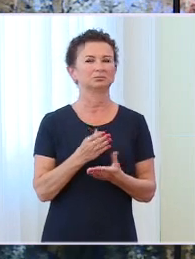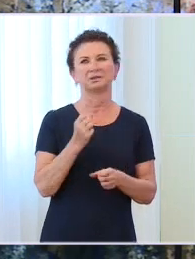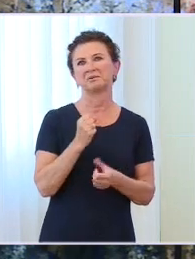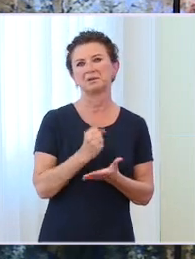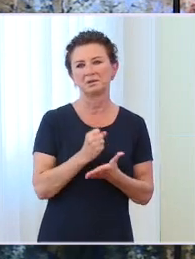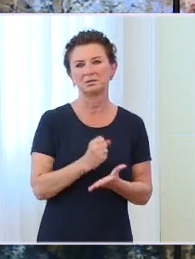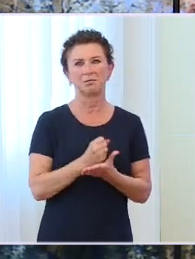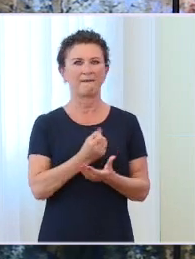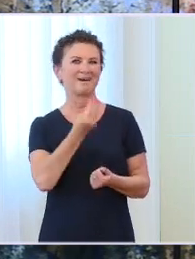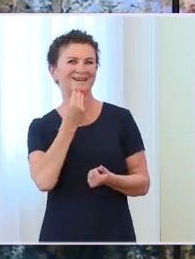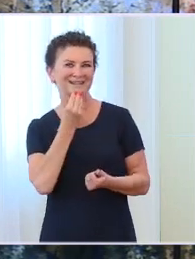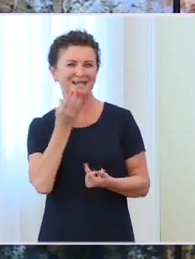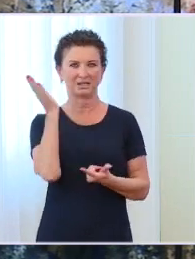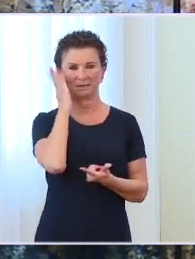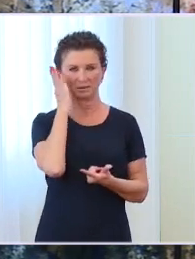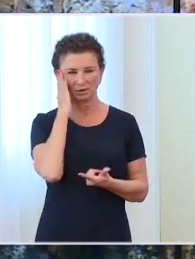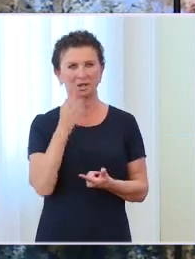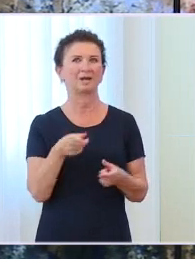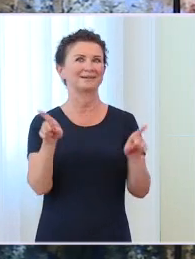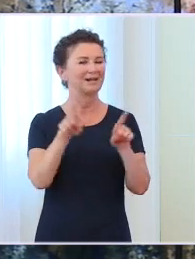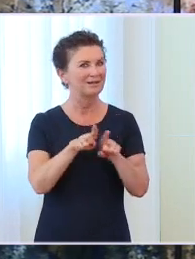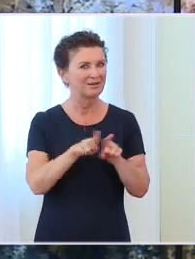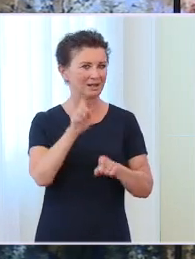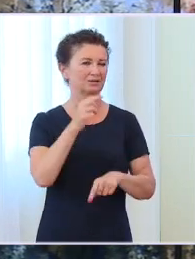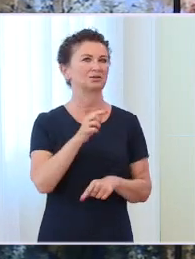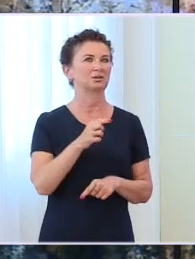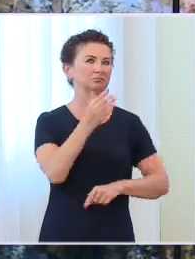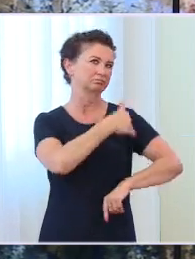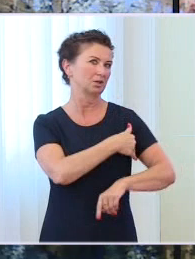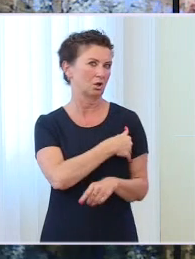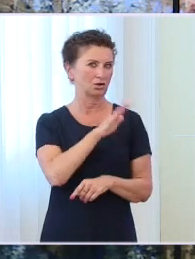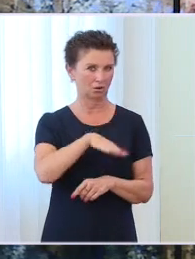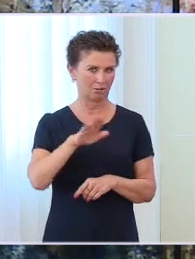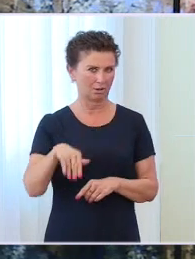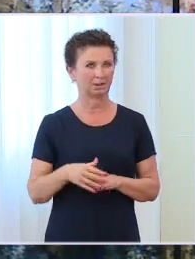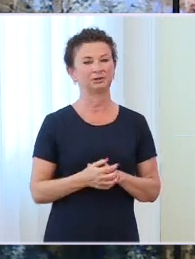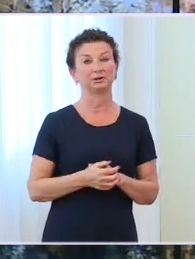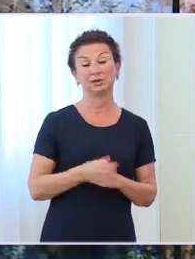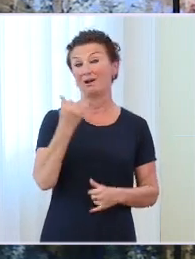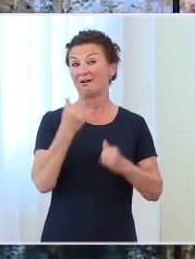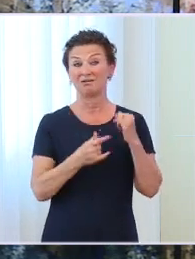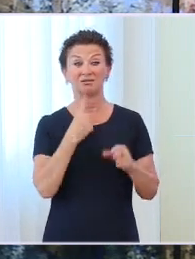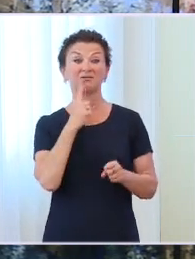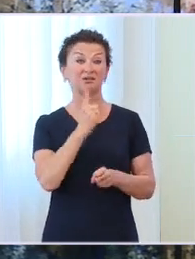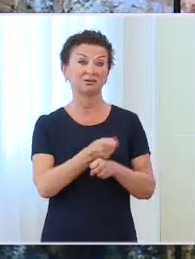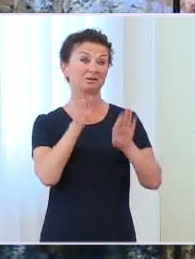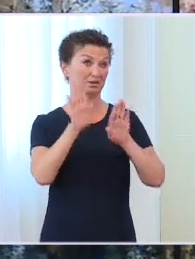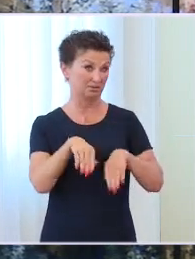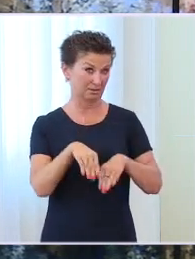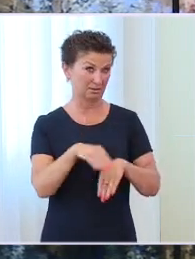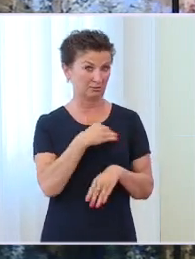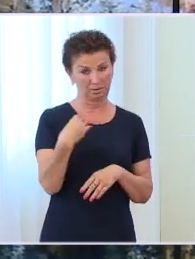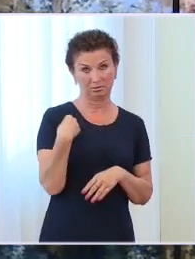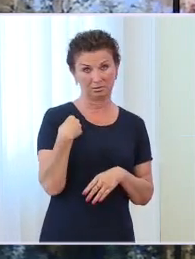posłania dzieci do szkoły. To jest również zabezpieczenia ich przyszłości, jeśli zdecydują się pozostać w naszym kraju. A więc jakiegoś lokum na